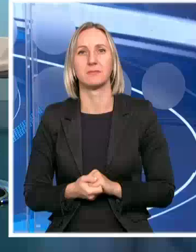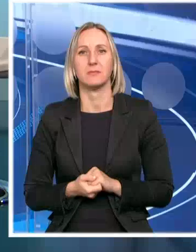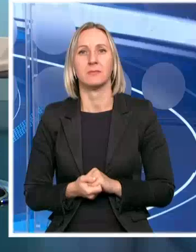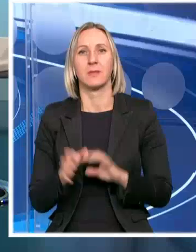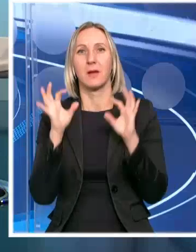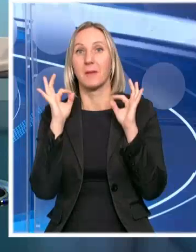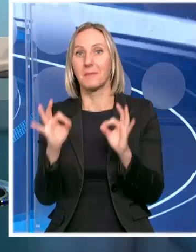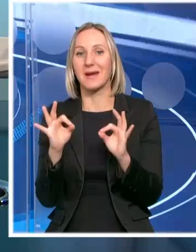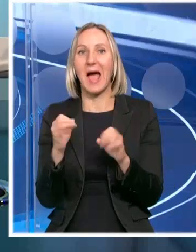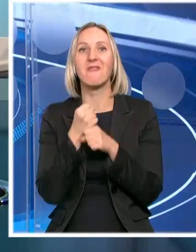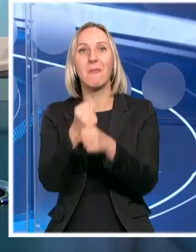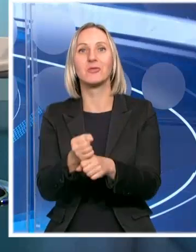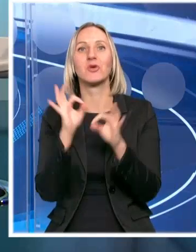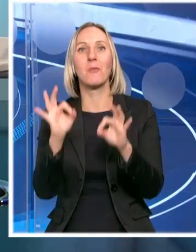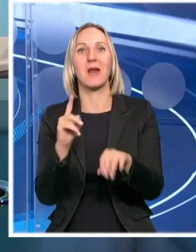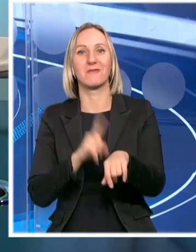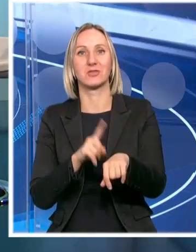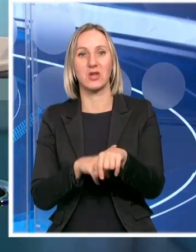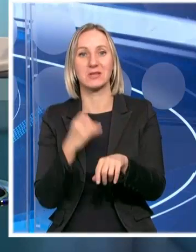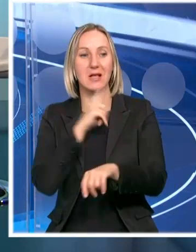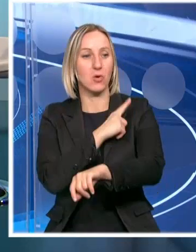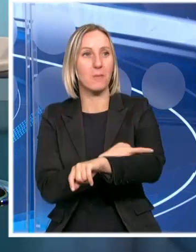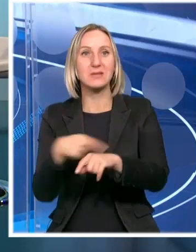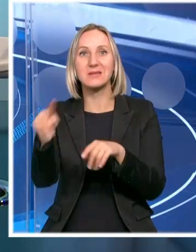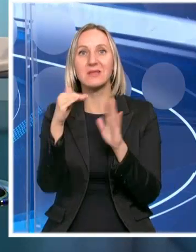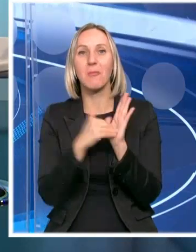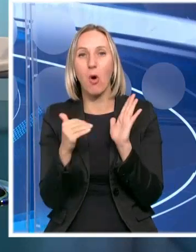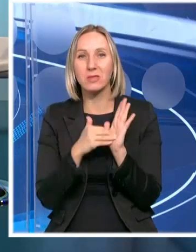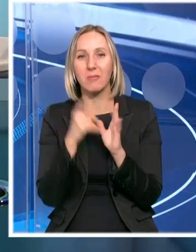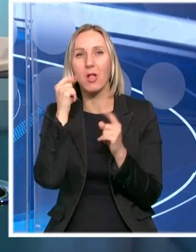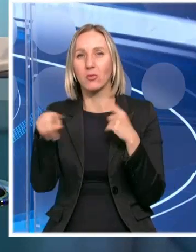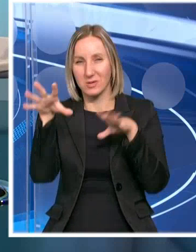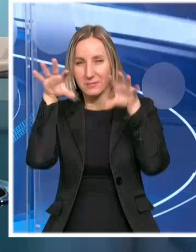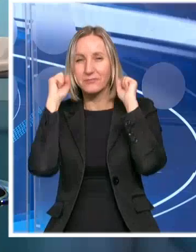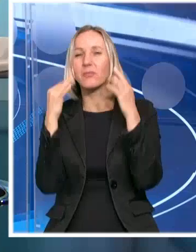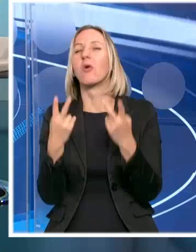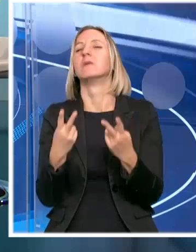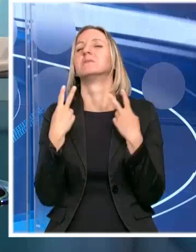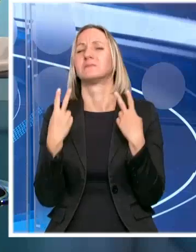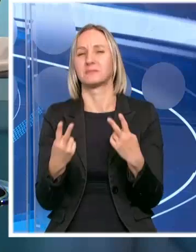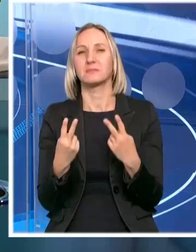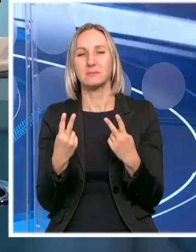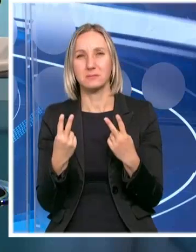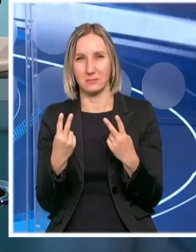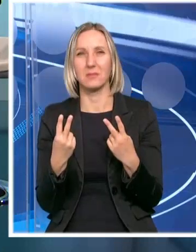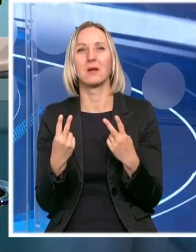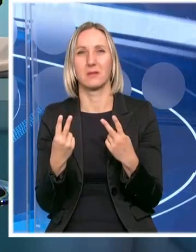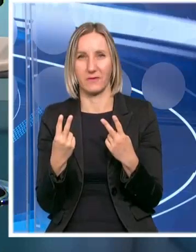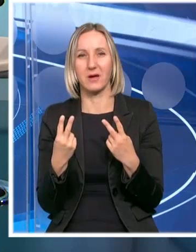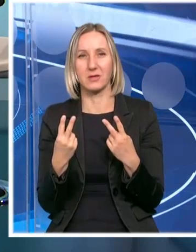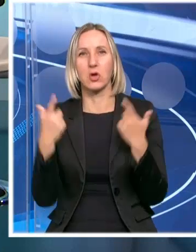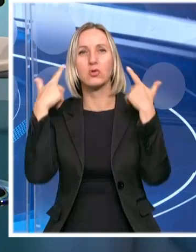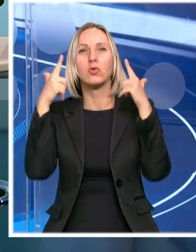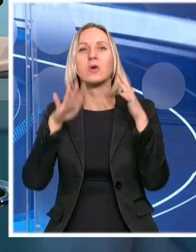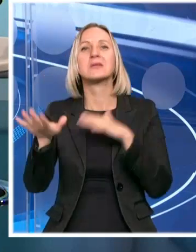rekli, pravi čast. Taman kad su ti kapaciteti neophodni i kada naši ljudi su shvatili koliko je važno razvijati turizam u